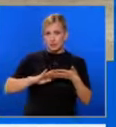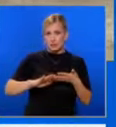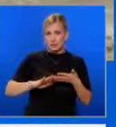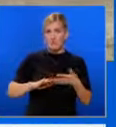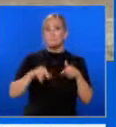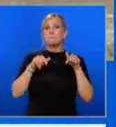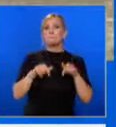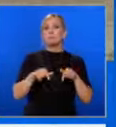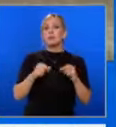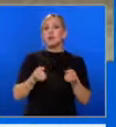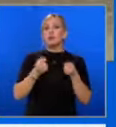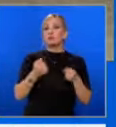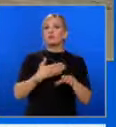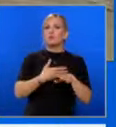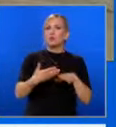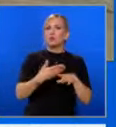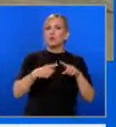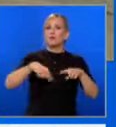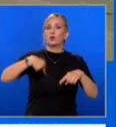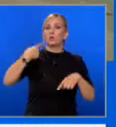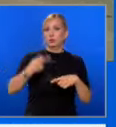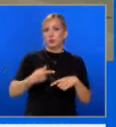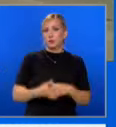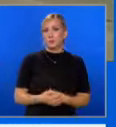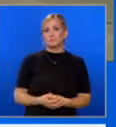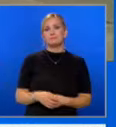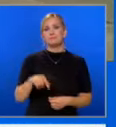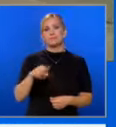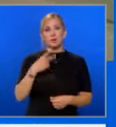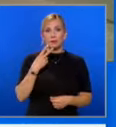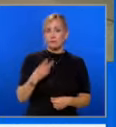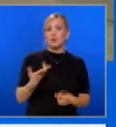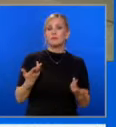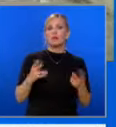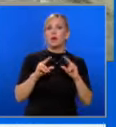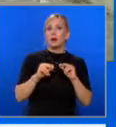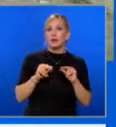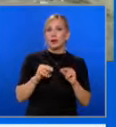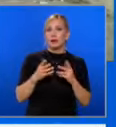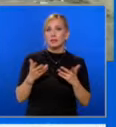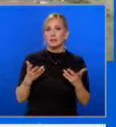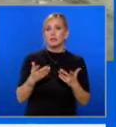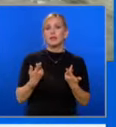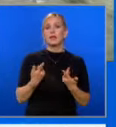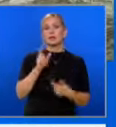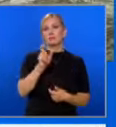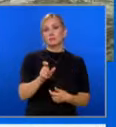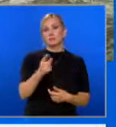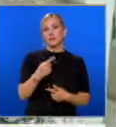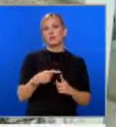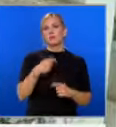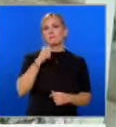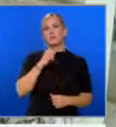като тази дейност ще продължи и утре. Вижте сега какво каза пред нашата камера една жителка на Белослав.